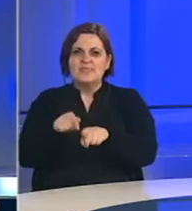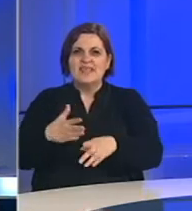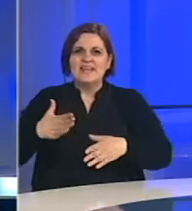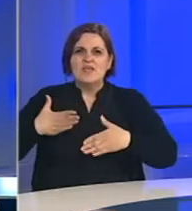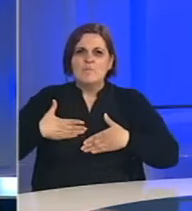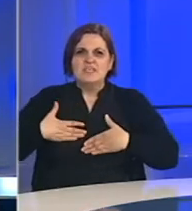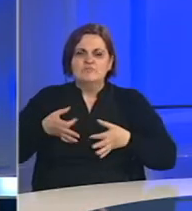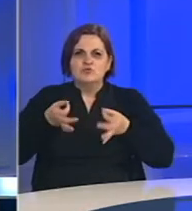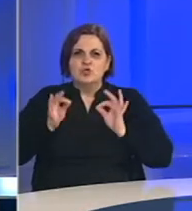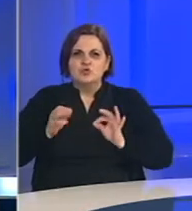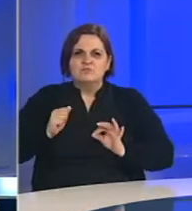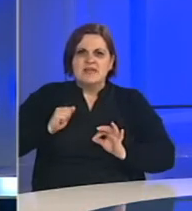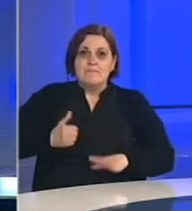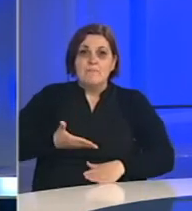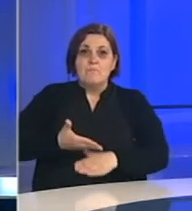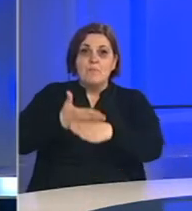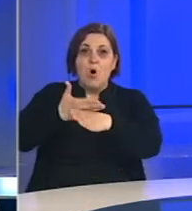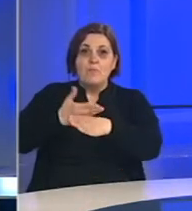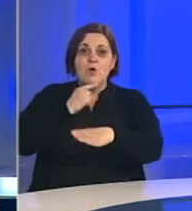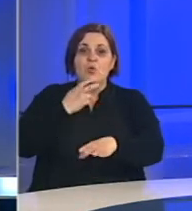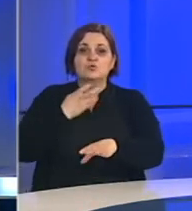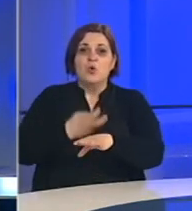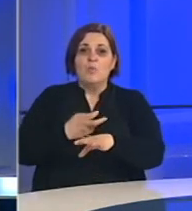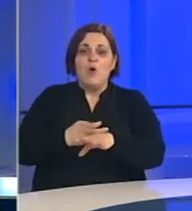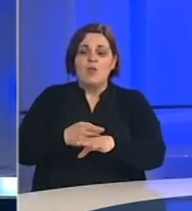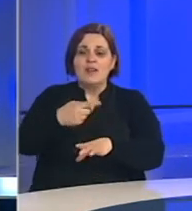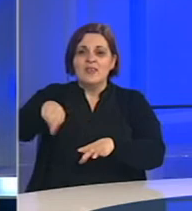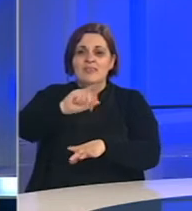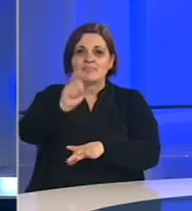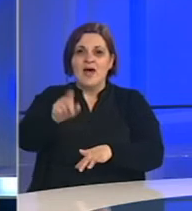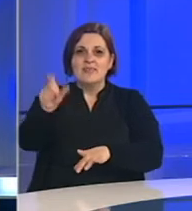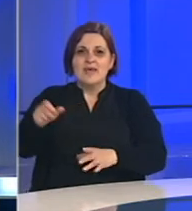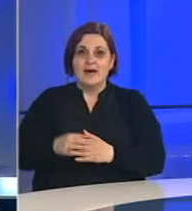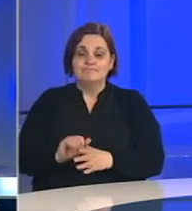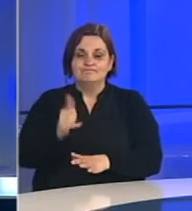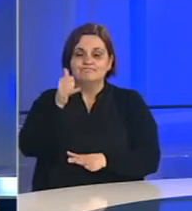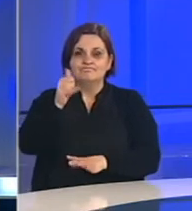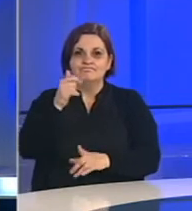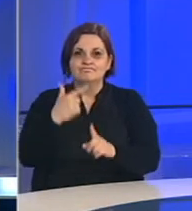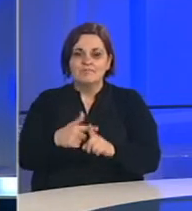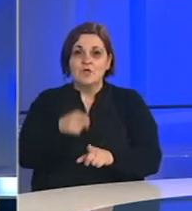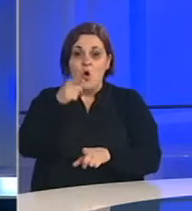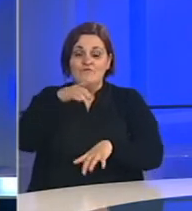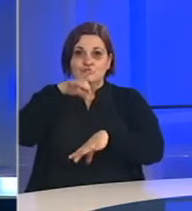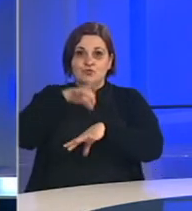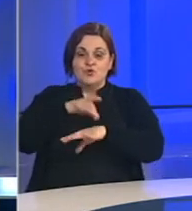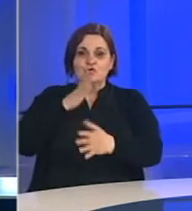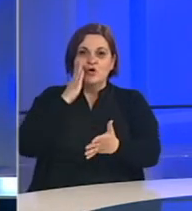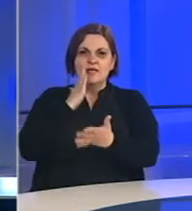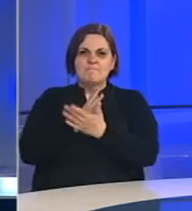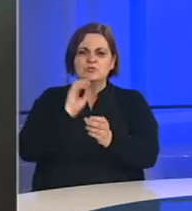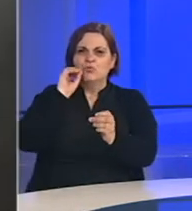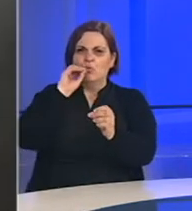svojom ekspertizom i naporima pomagali oboljelim sunarodnicima. Tako je. Ovi jekari su bili